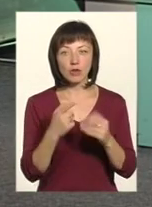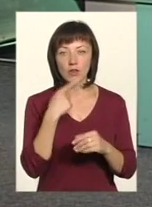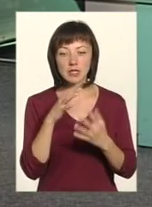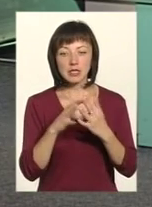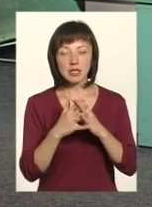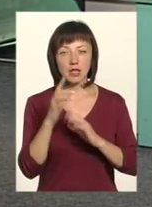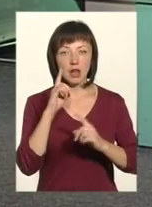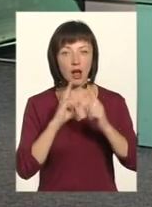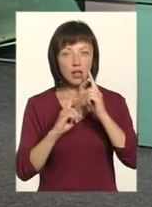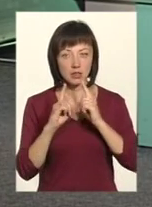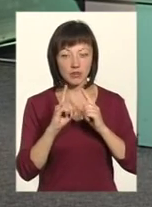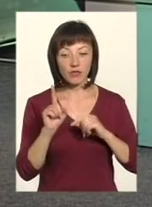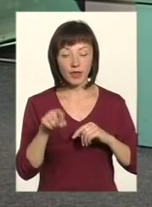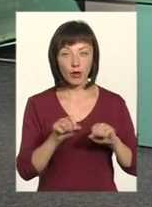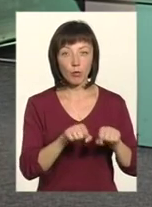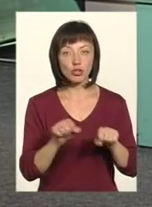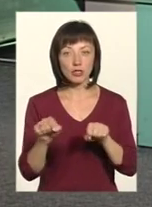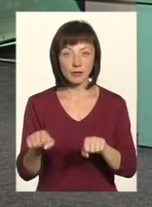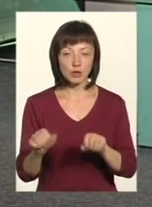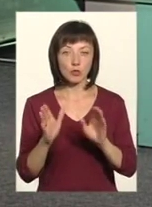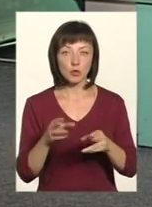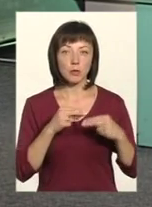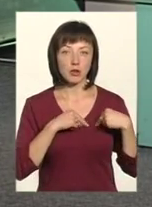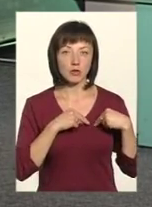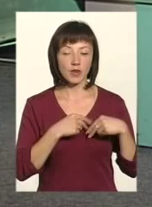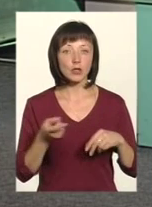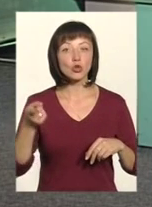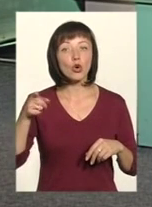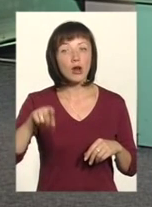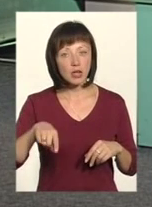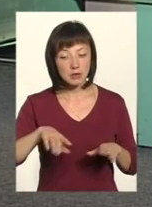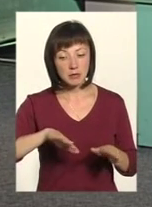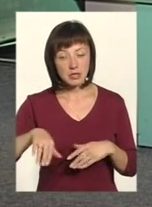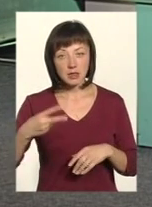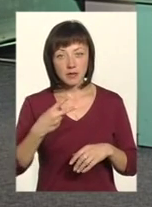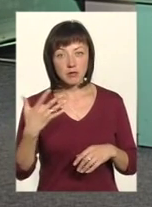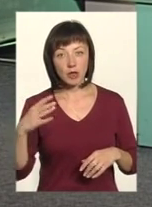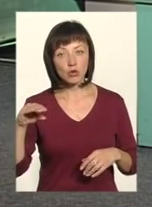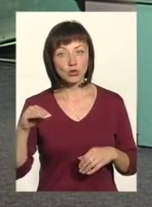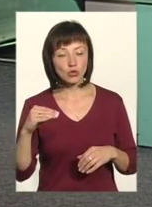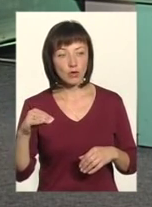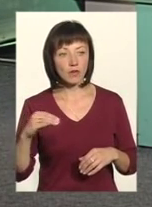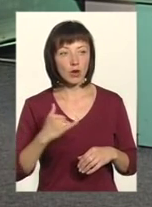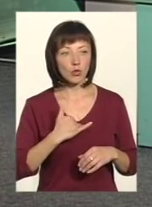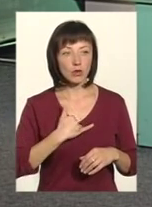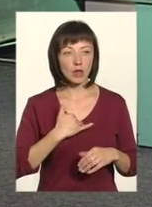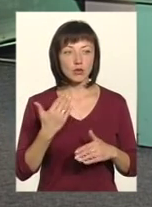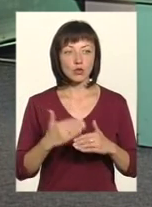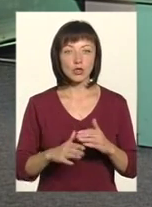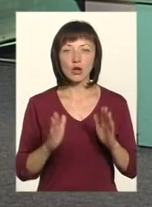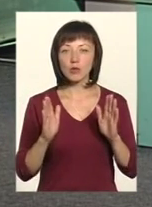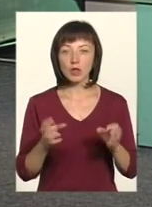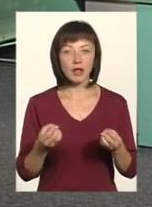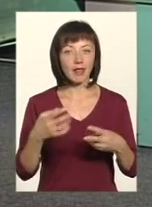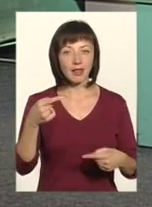які є на сьогоднішній день, в тих можливостях, які вони будуть працювати. До речі, після 25 жовтня у нас вже буде не теоретична